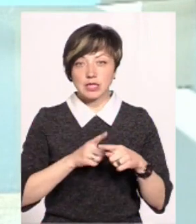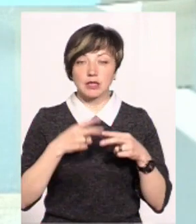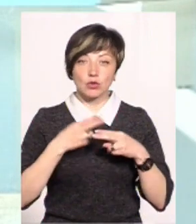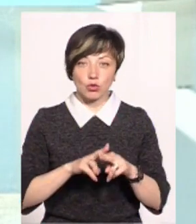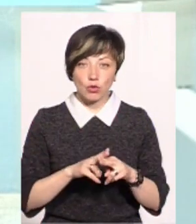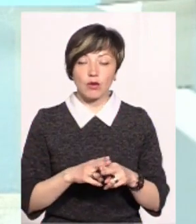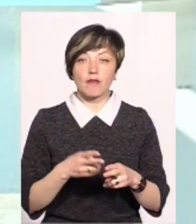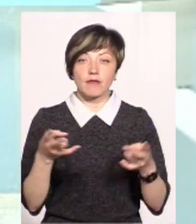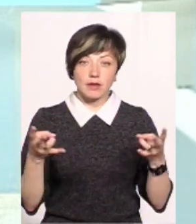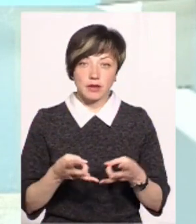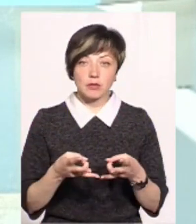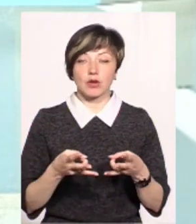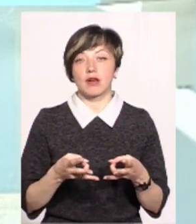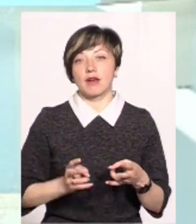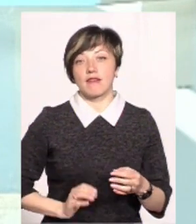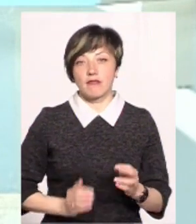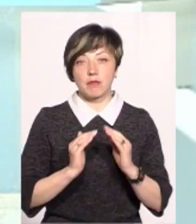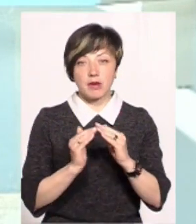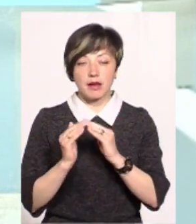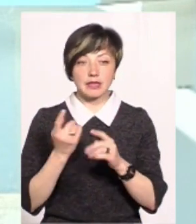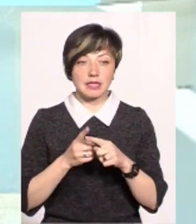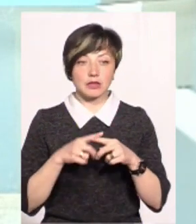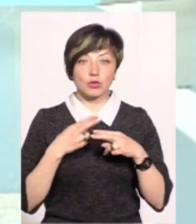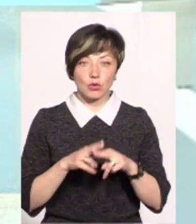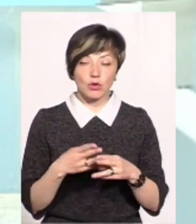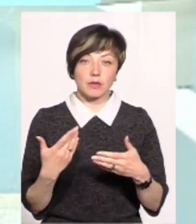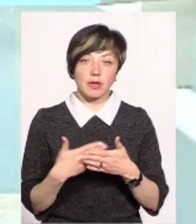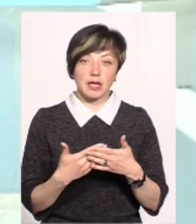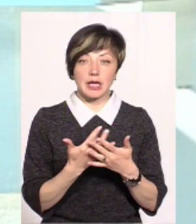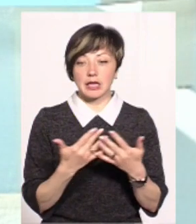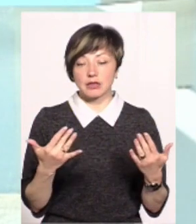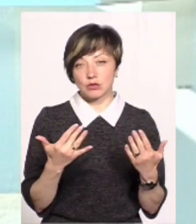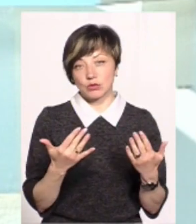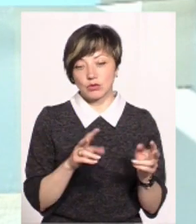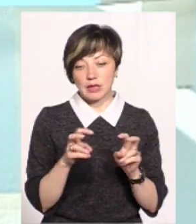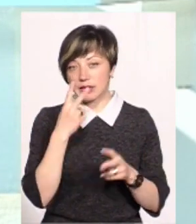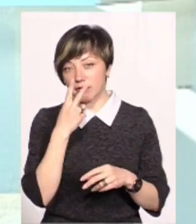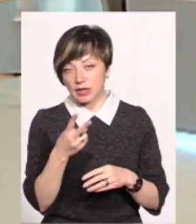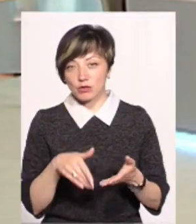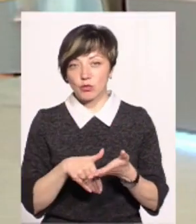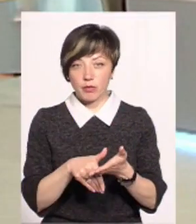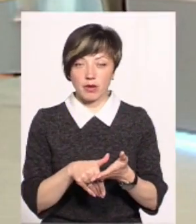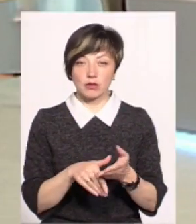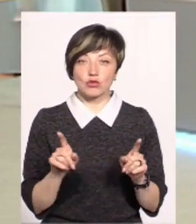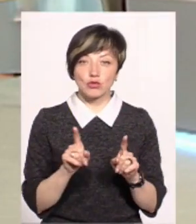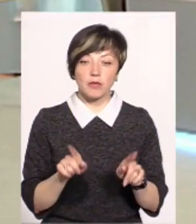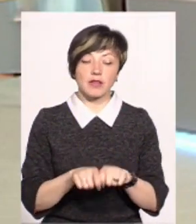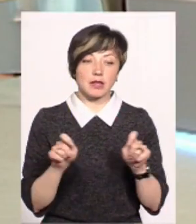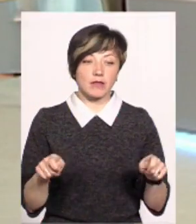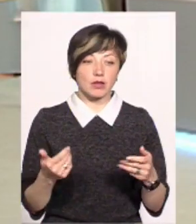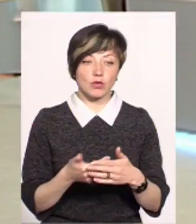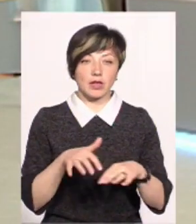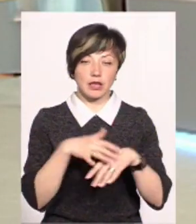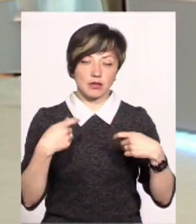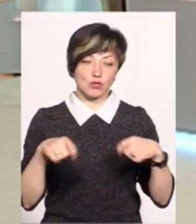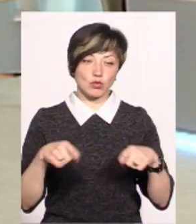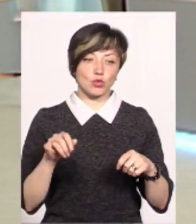технології, власне, потрібні от фермерам, і саме, власне, на цих технологіях десь різного роду треба дивитися і допомагати, щоб відкривалися